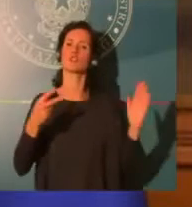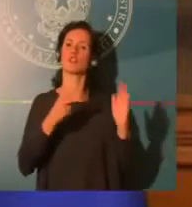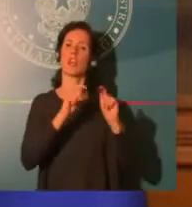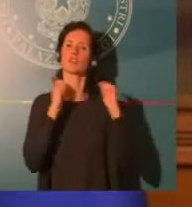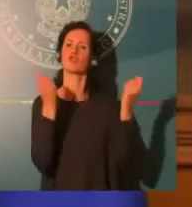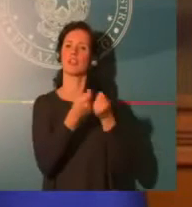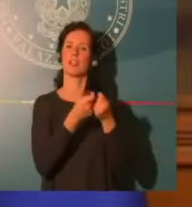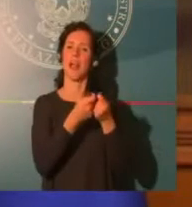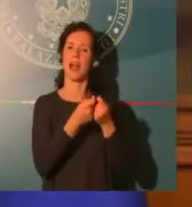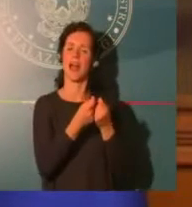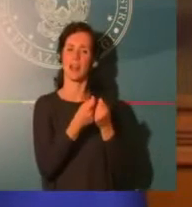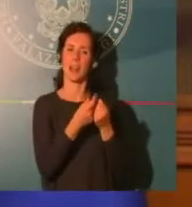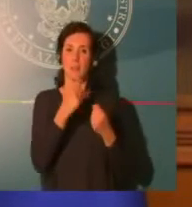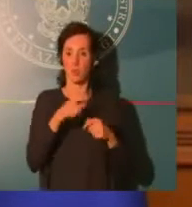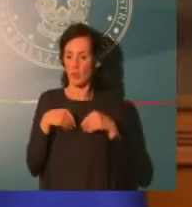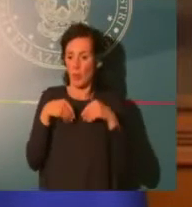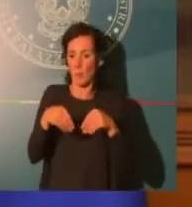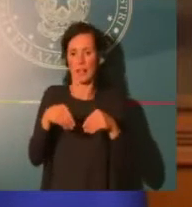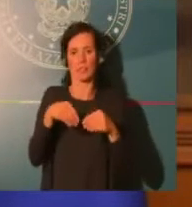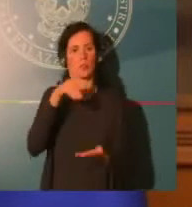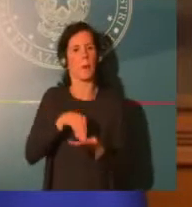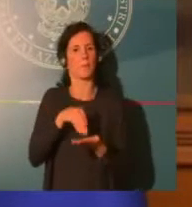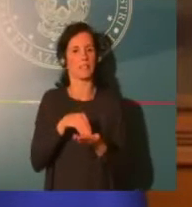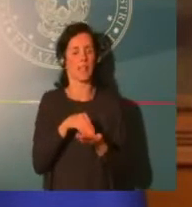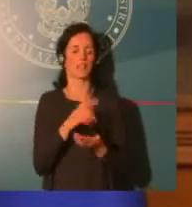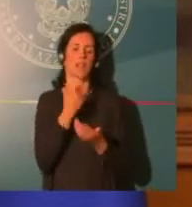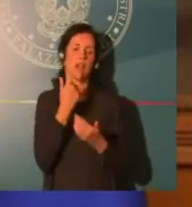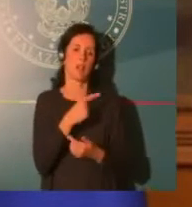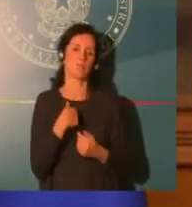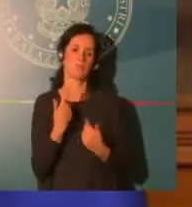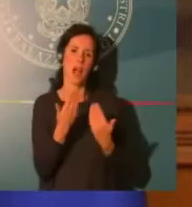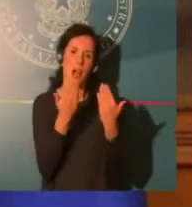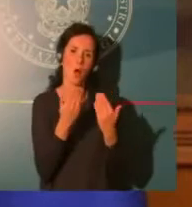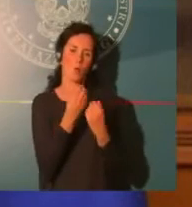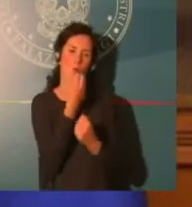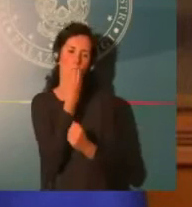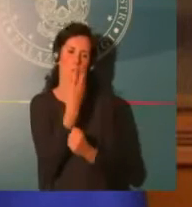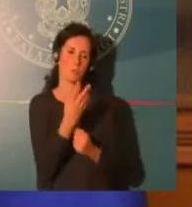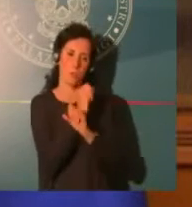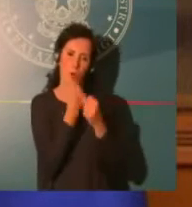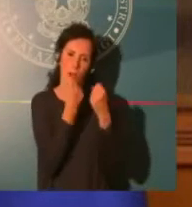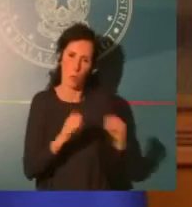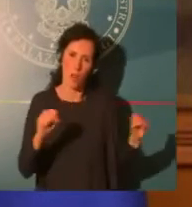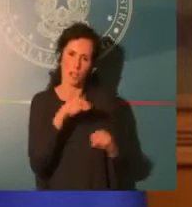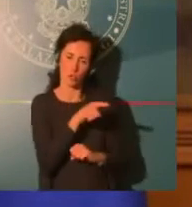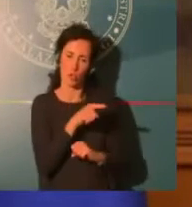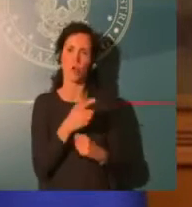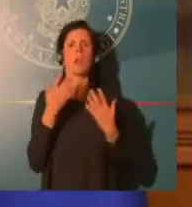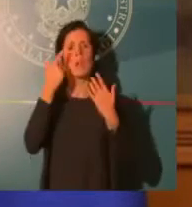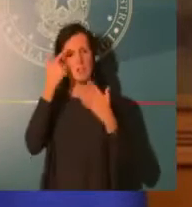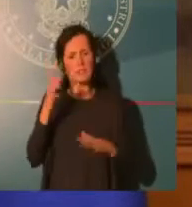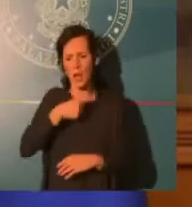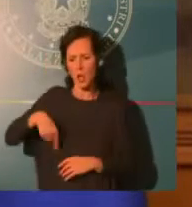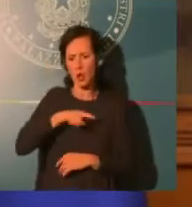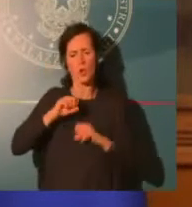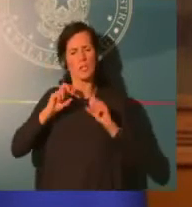Stiamo facendo uno sforzo incredibile per non introdurre nuove tasse e già questo direi un grande risultato. Quando